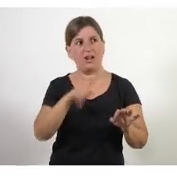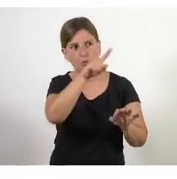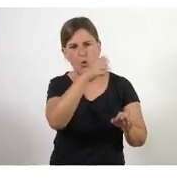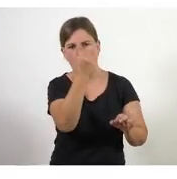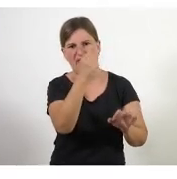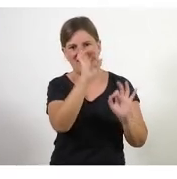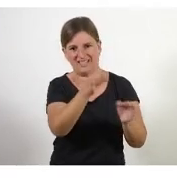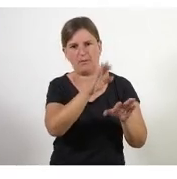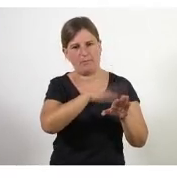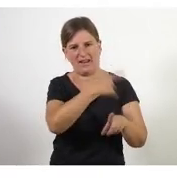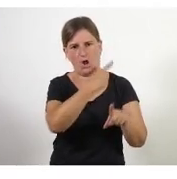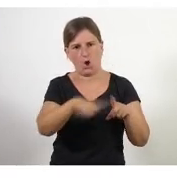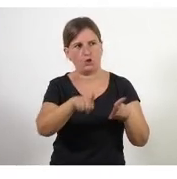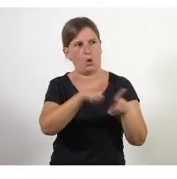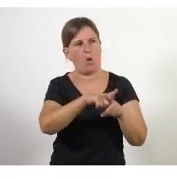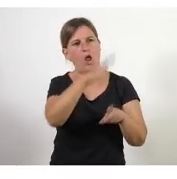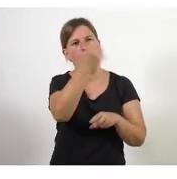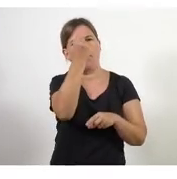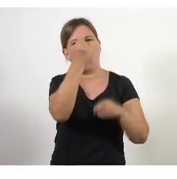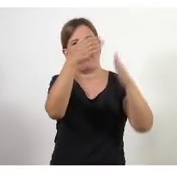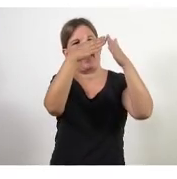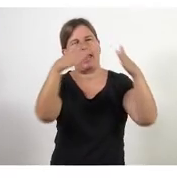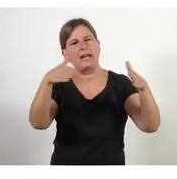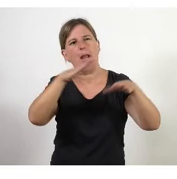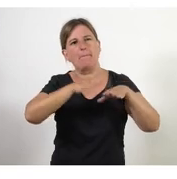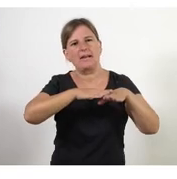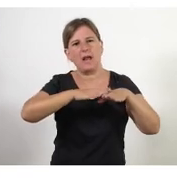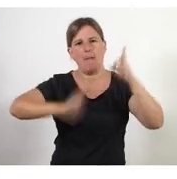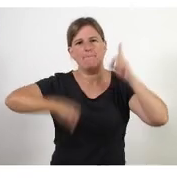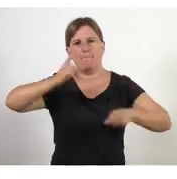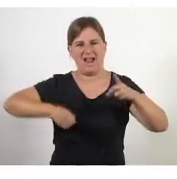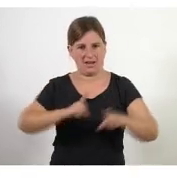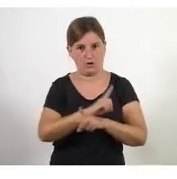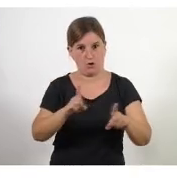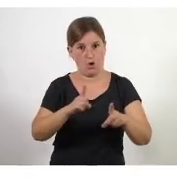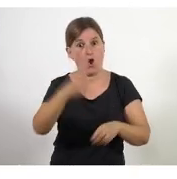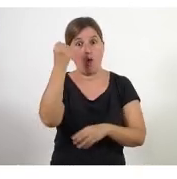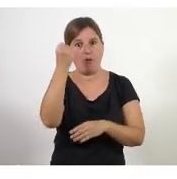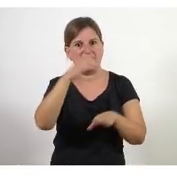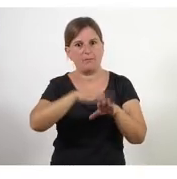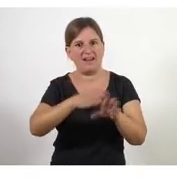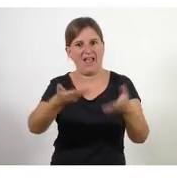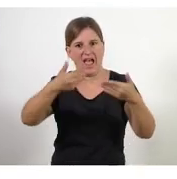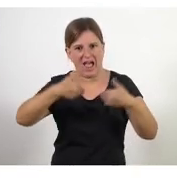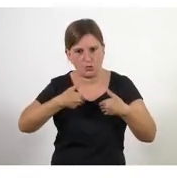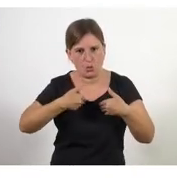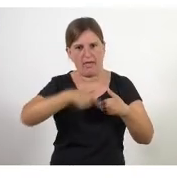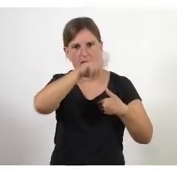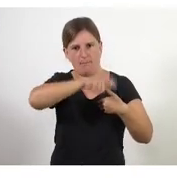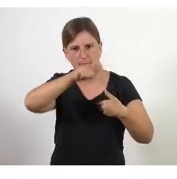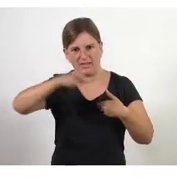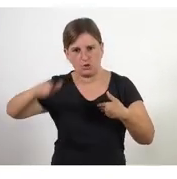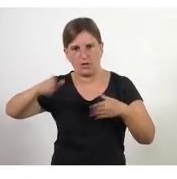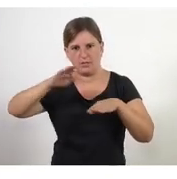ja no és poder per manar la gent sinó és poder per ajudar que les persones puguin desenvolupar-se i